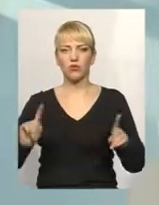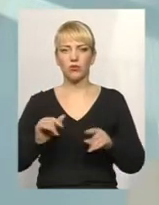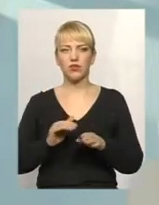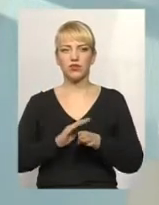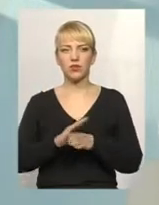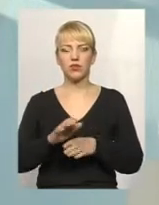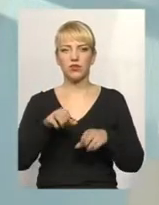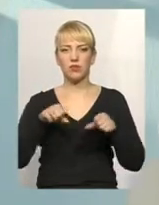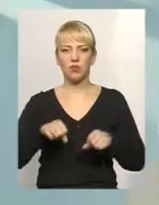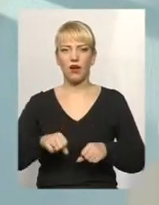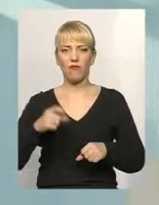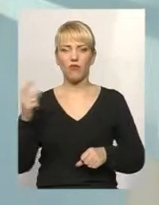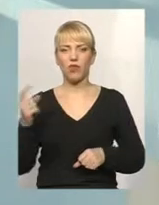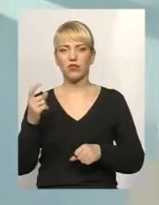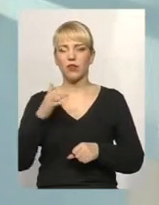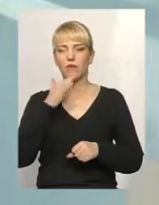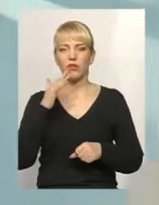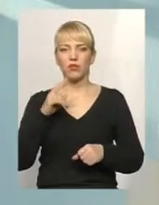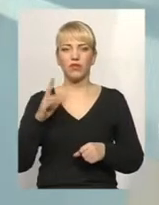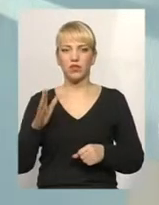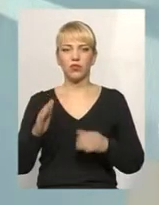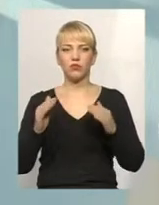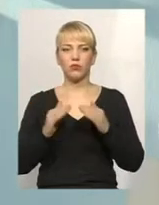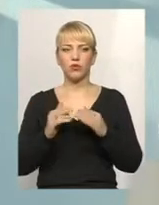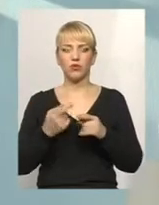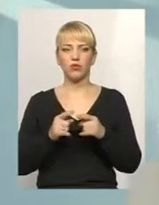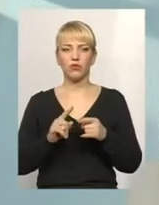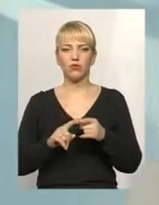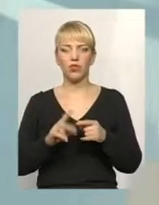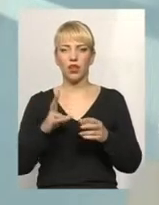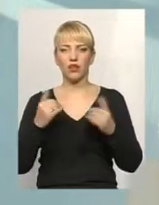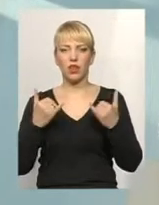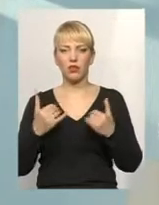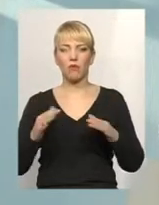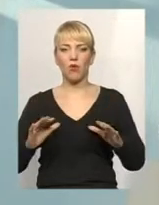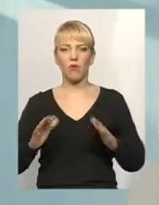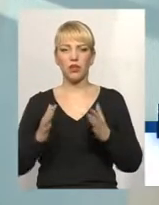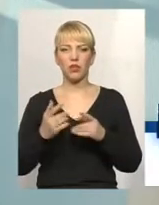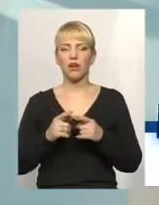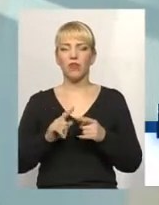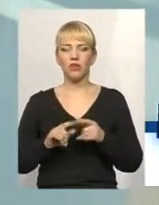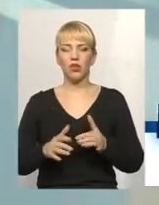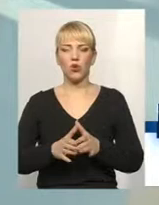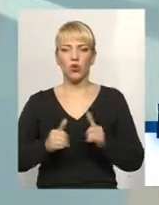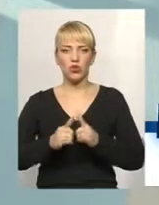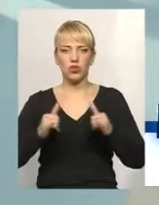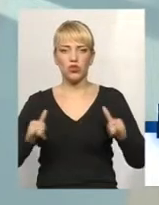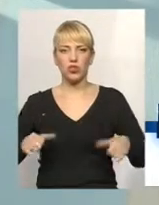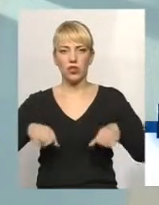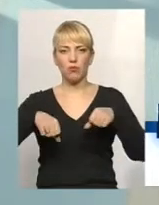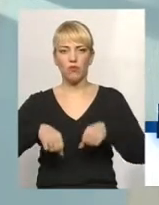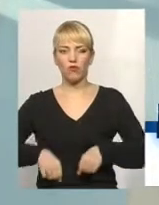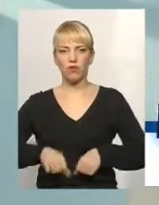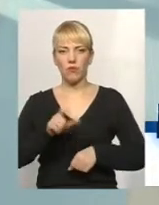здійснення права власності в багатоквартирному будинку, він на даний момент розширює повноваження мешканців